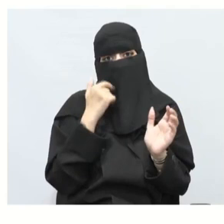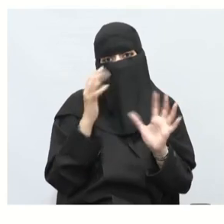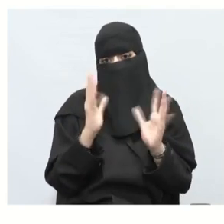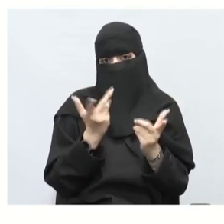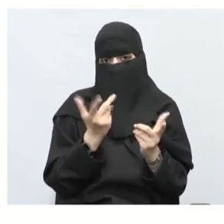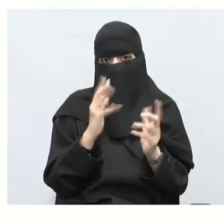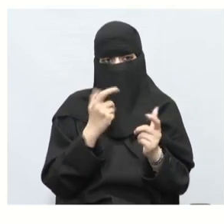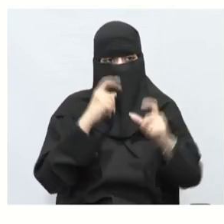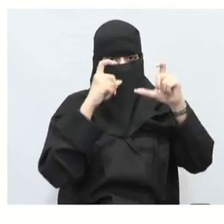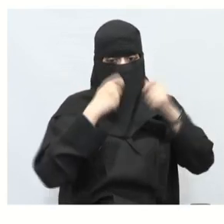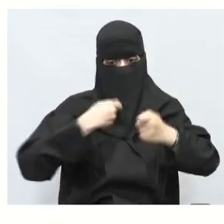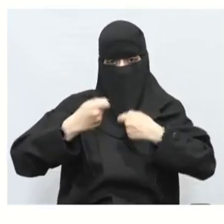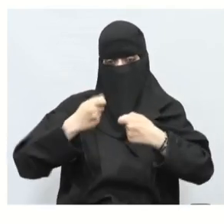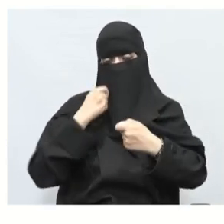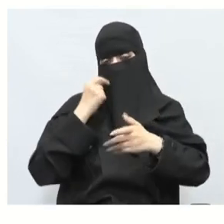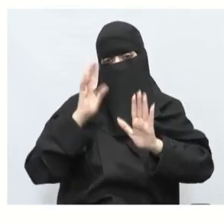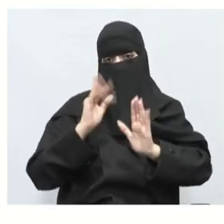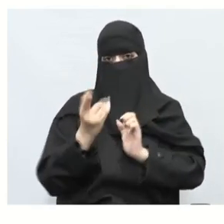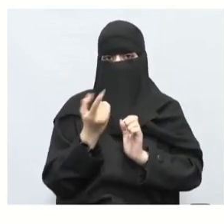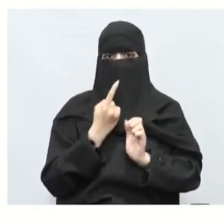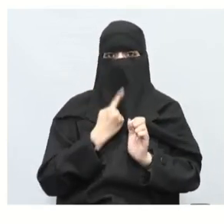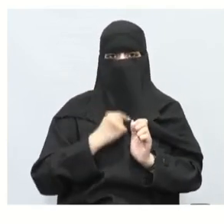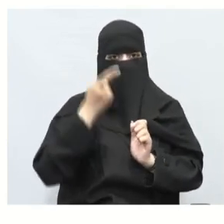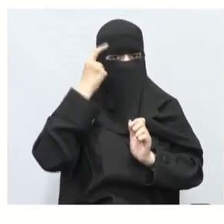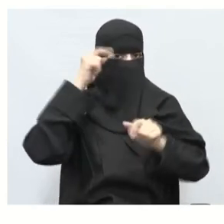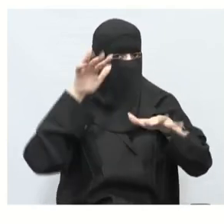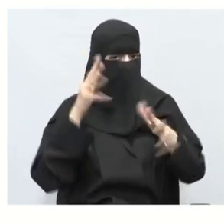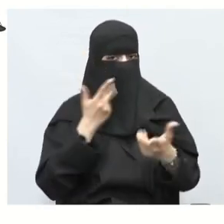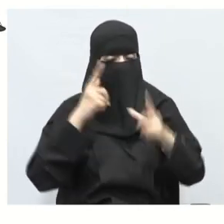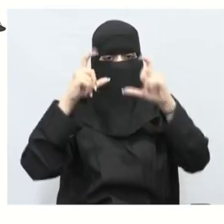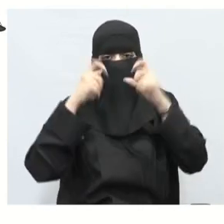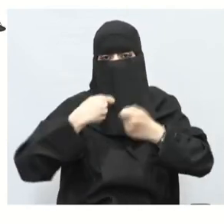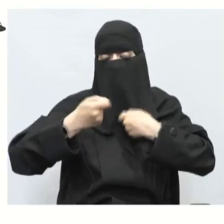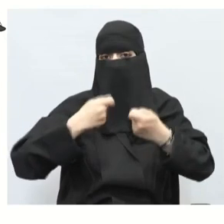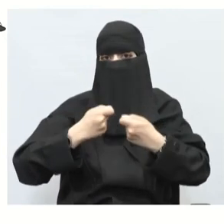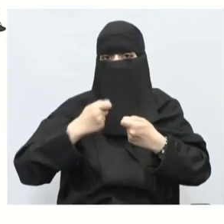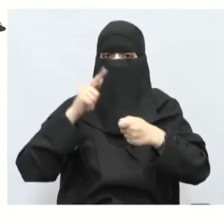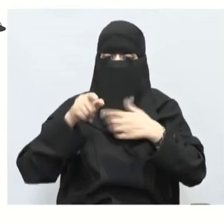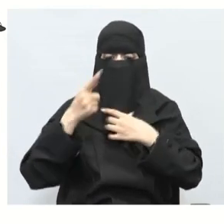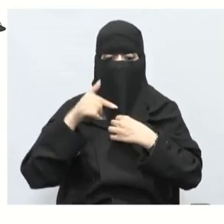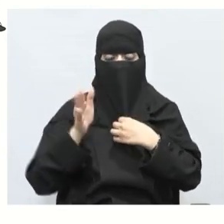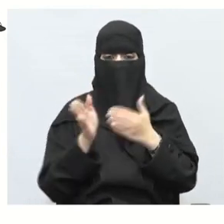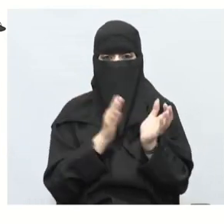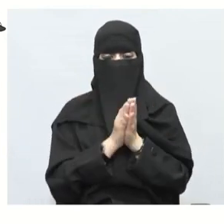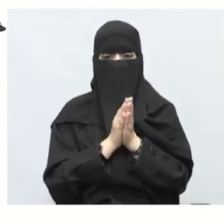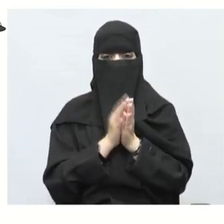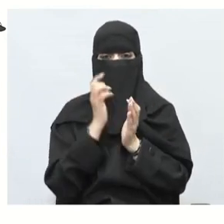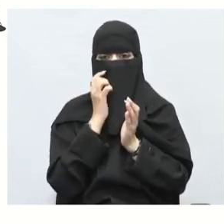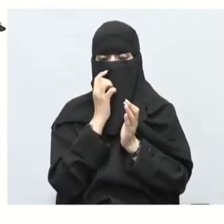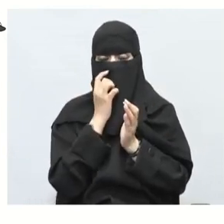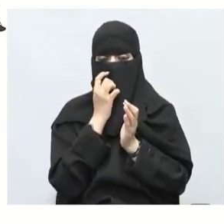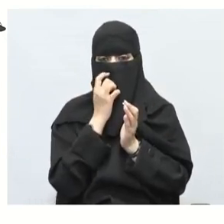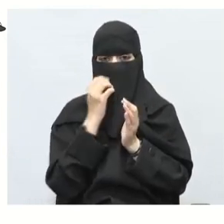216 ثمنا للصور التي باع تعال خل تناقشنا وأنتم في أفهم يلا ما معطيات